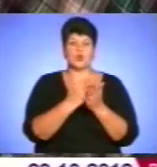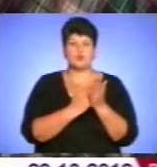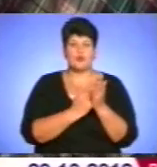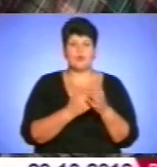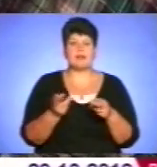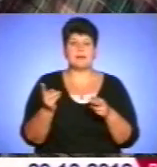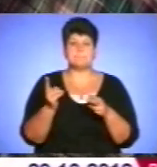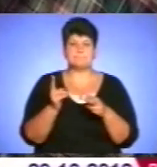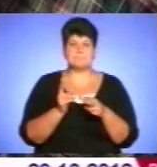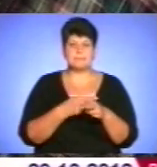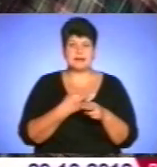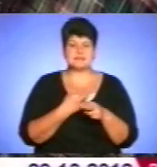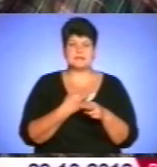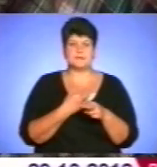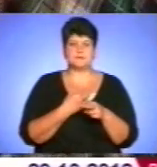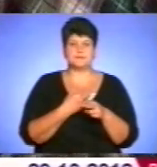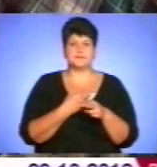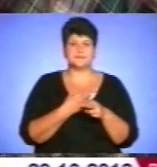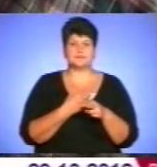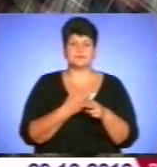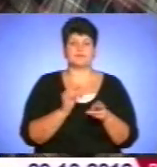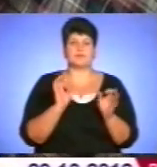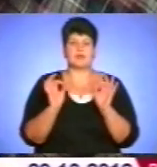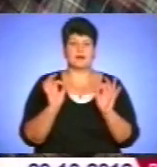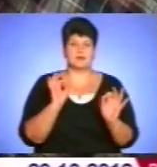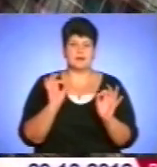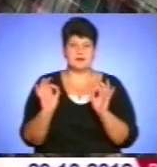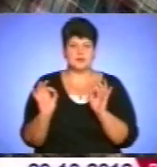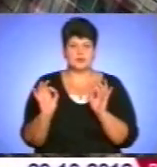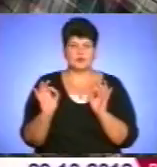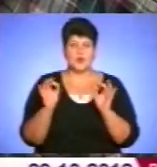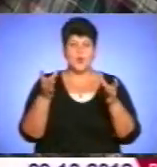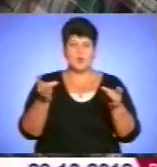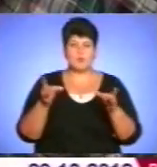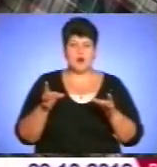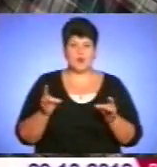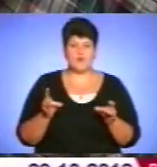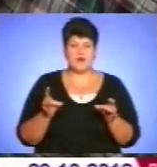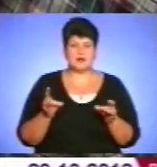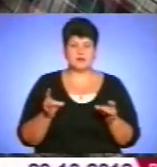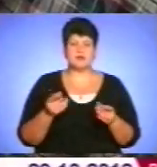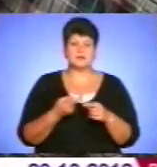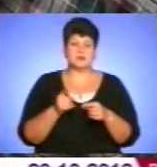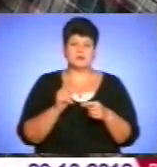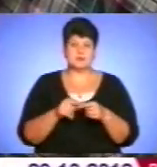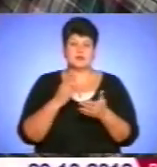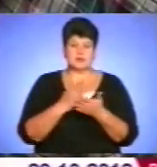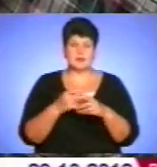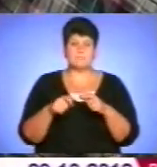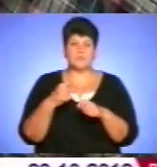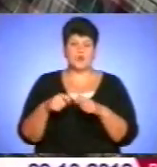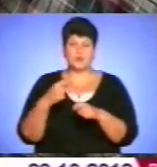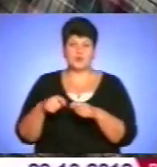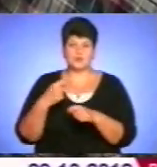належного упакування, тобто, власне, є певні порушення